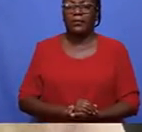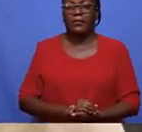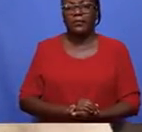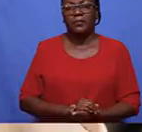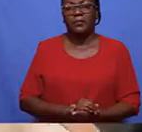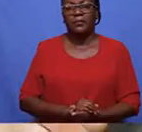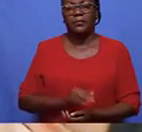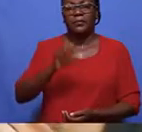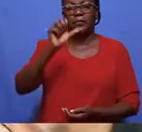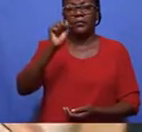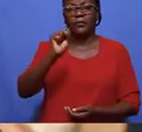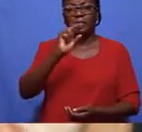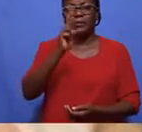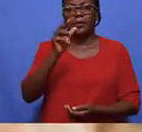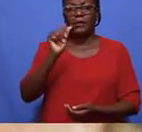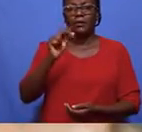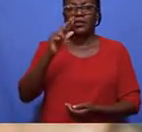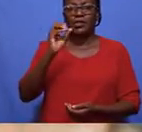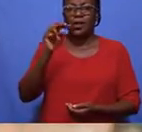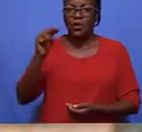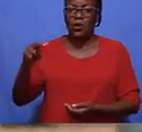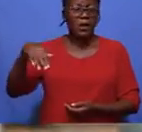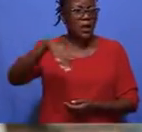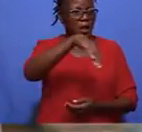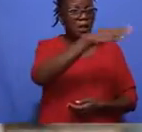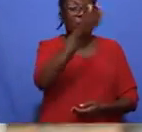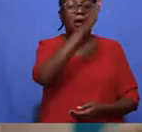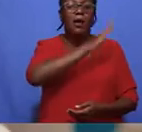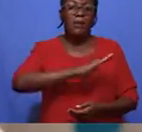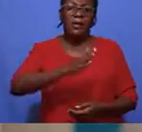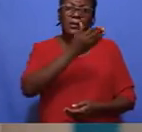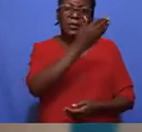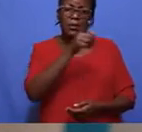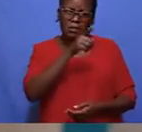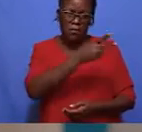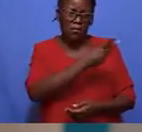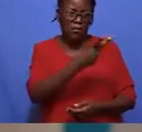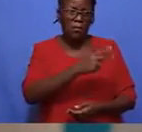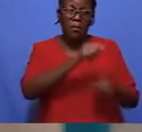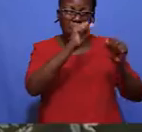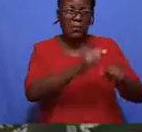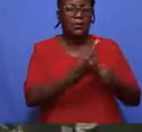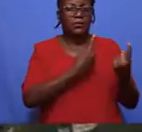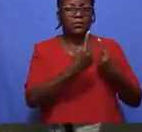Sharon Nendeni mkayemalize Nye mnapaswa kuongea